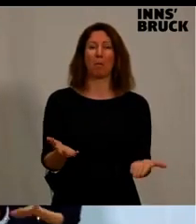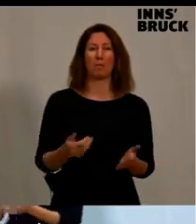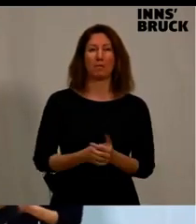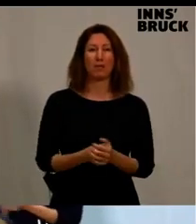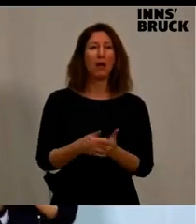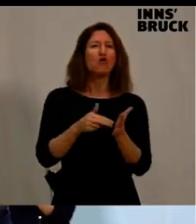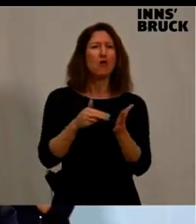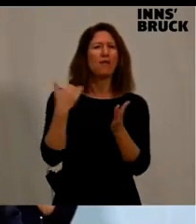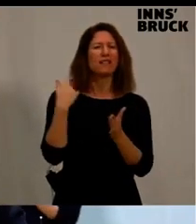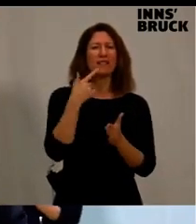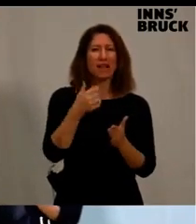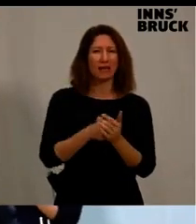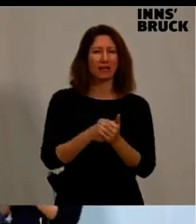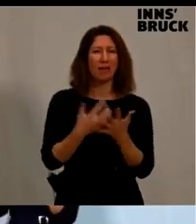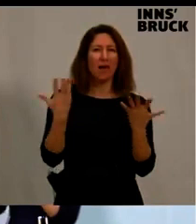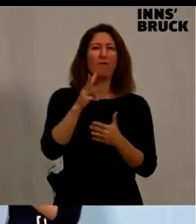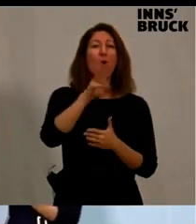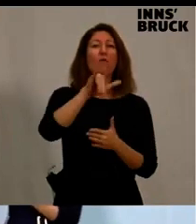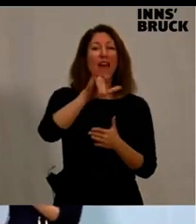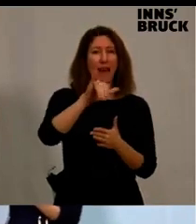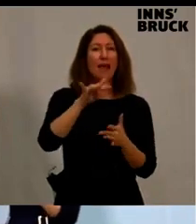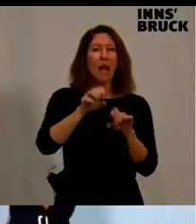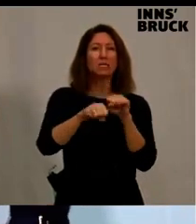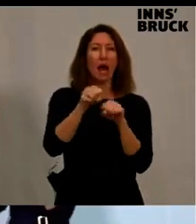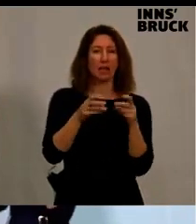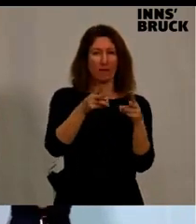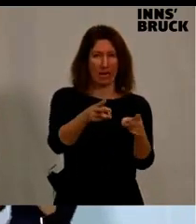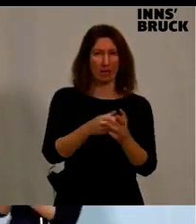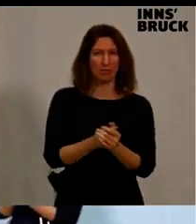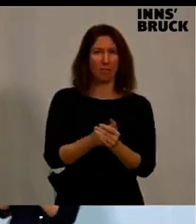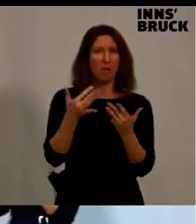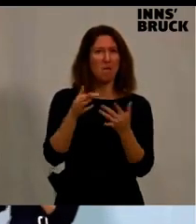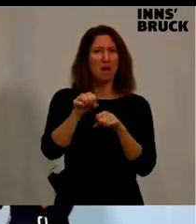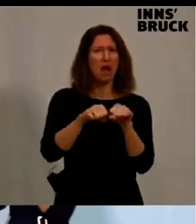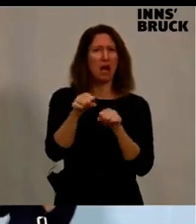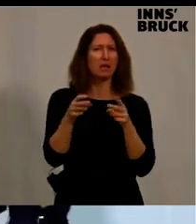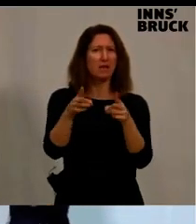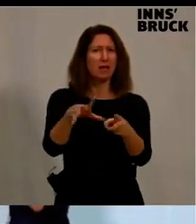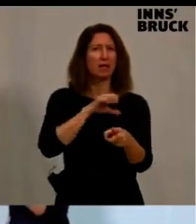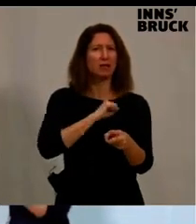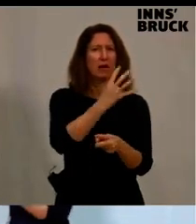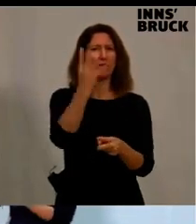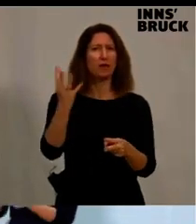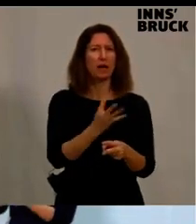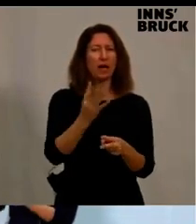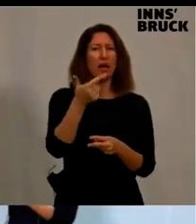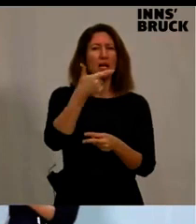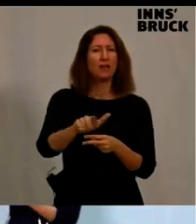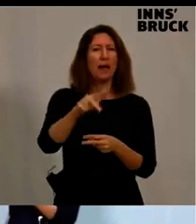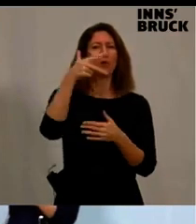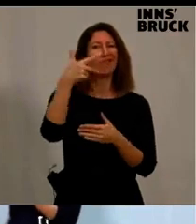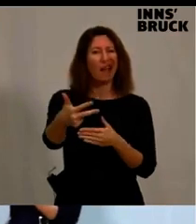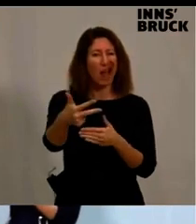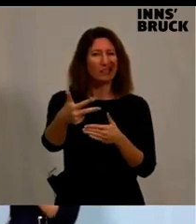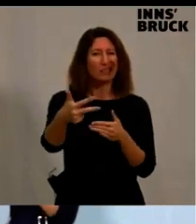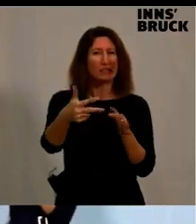Wo ein Willi, da ein Radweg. Jetzt habe ich nachgeschaut, was haben wir den Radweg gekriegt die letzten Zeit in vier Jahren. 230 Meter Frins